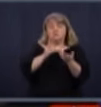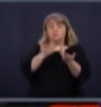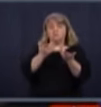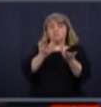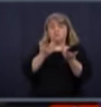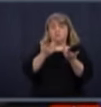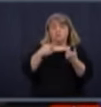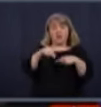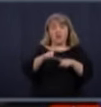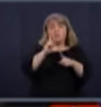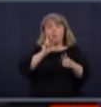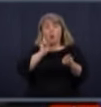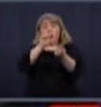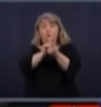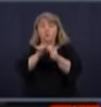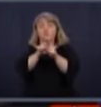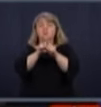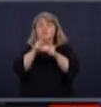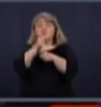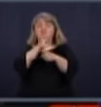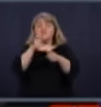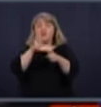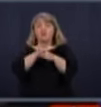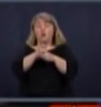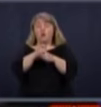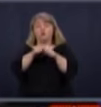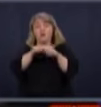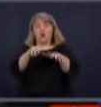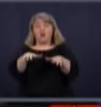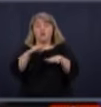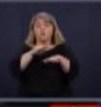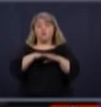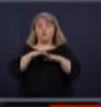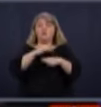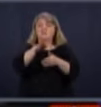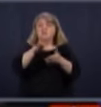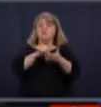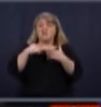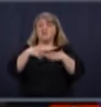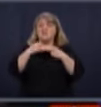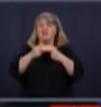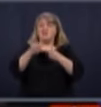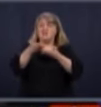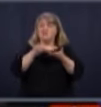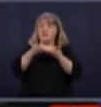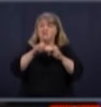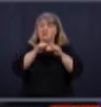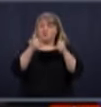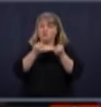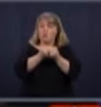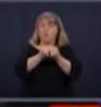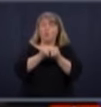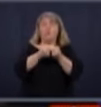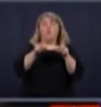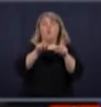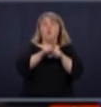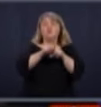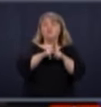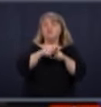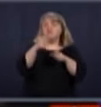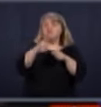des centres intégrés universitaires de santé et services sociaux et les autres de